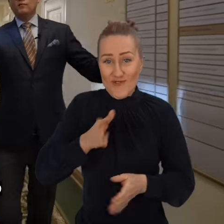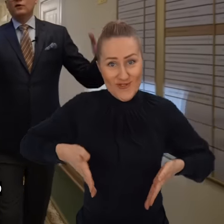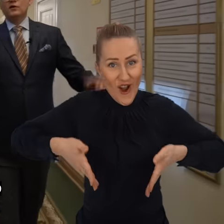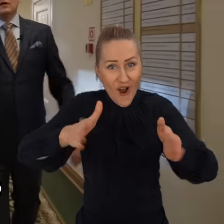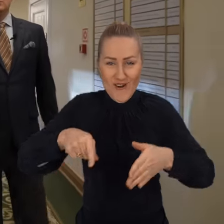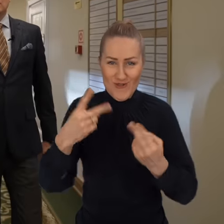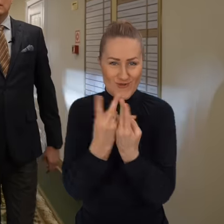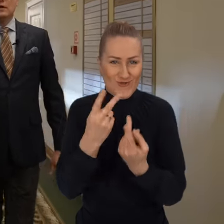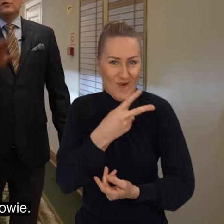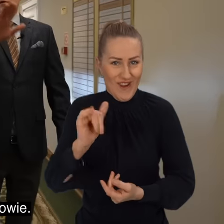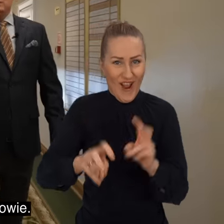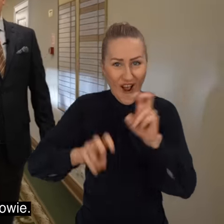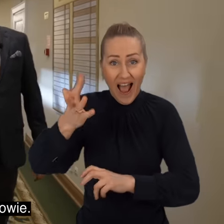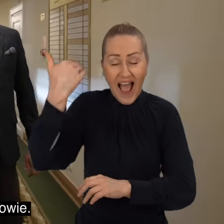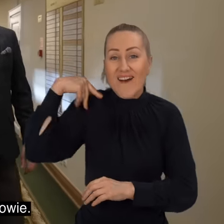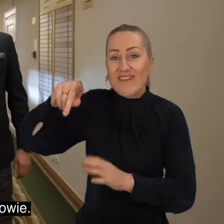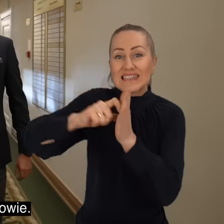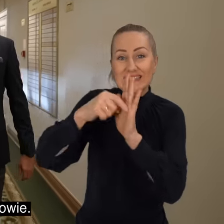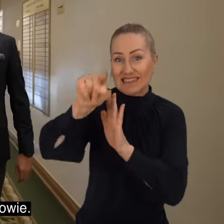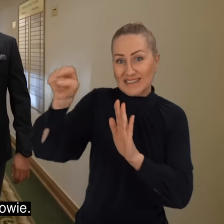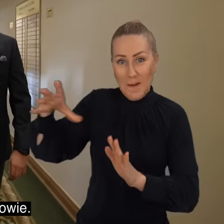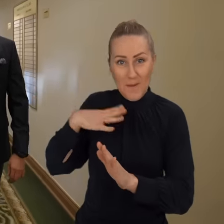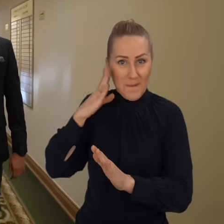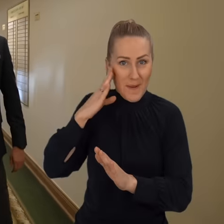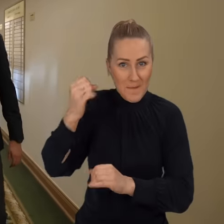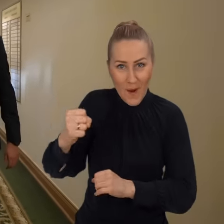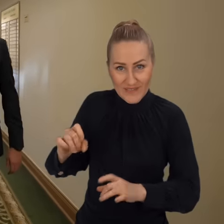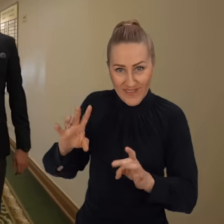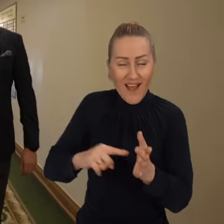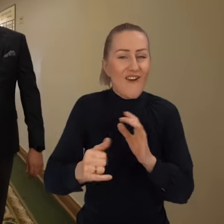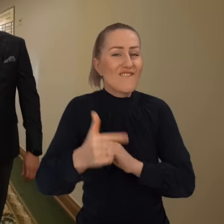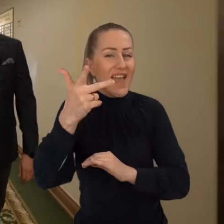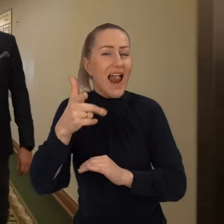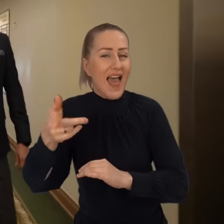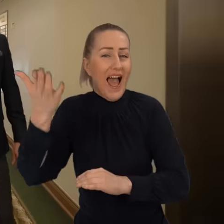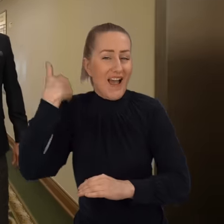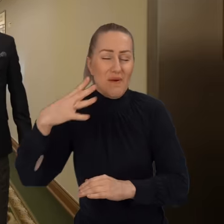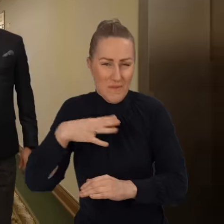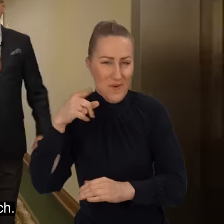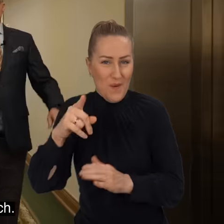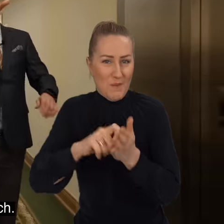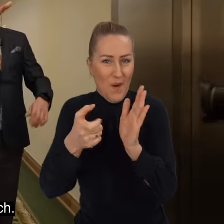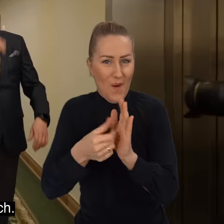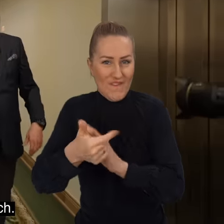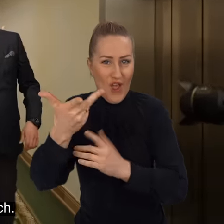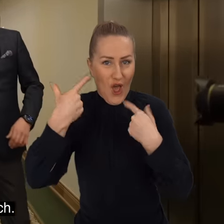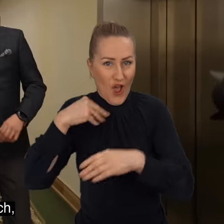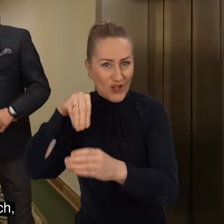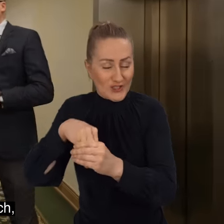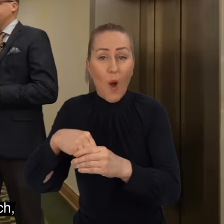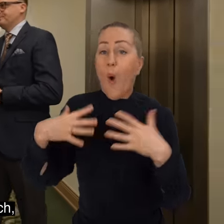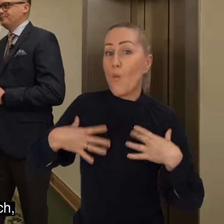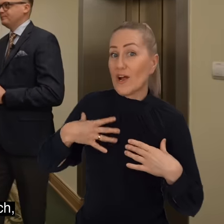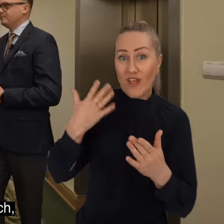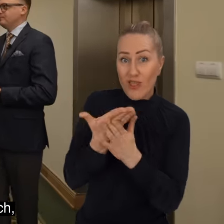tylko hotelowy korytarz. Hotelowy korytarz. W tych izbach mieszkali posłowie. Niejednokrotnie były to pokoje wieloosobowe. A łazienki tylko w narożnych. A